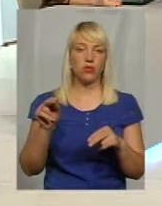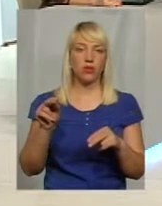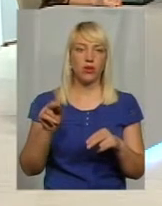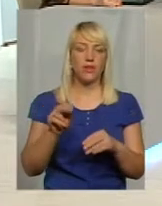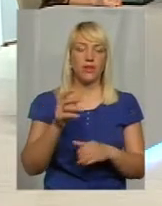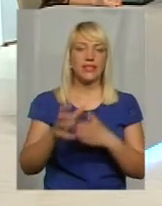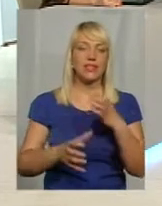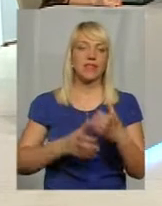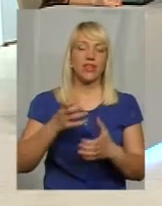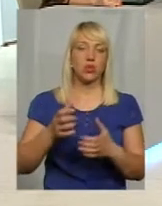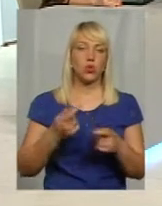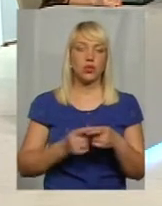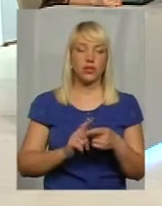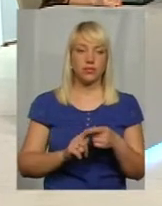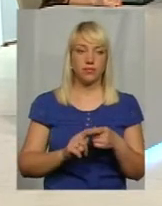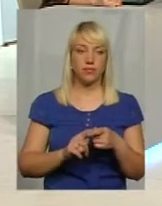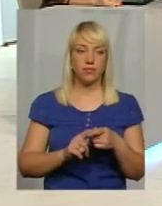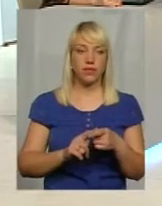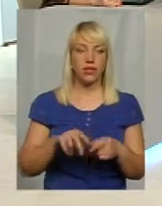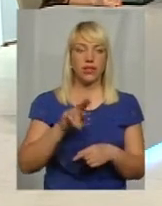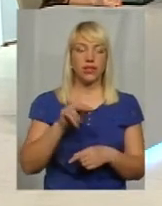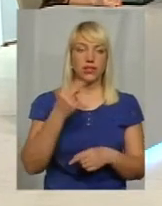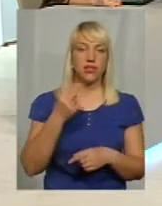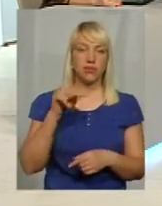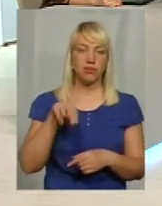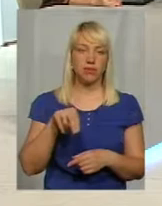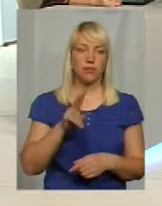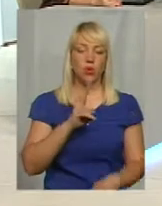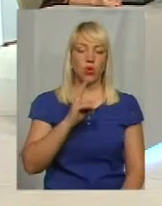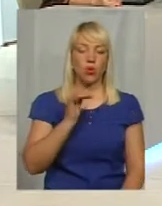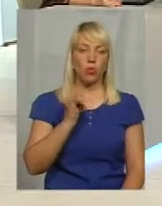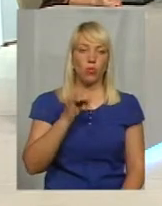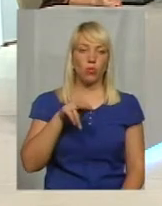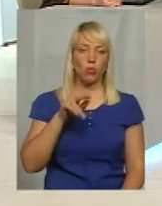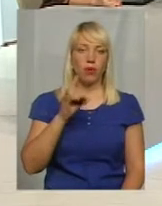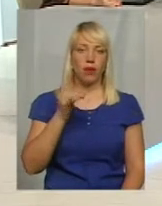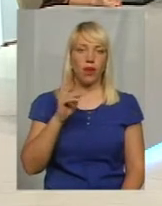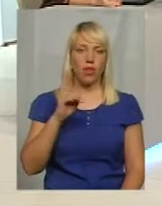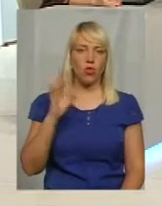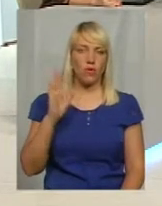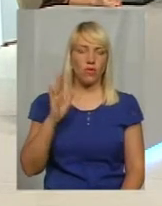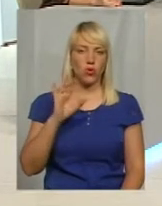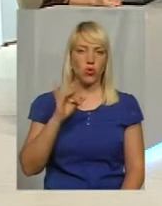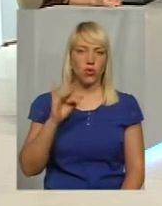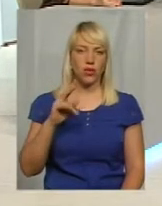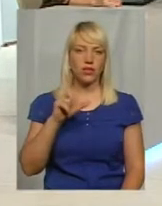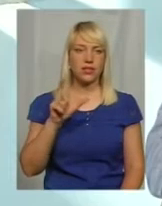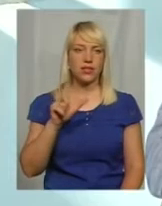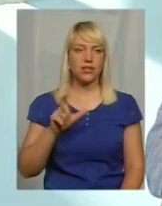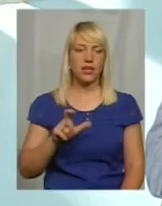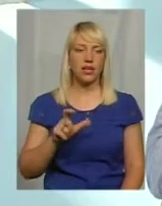світу. Це ДЦП. Купріанів Юрій у нас третій місці кубок світу з пауерліфінгу.